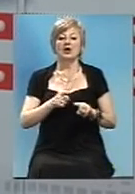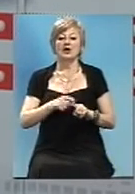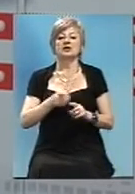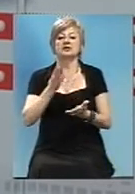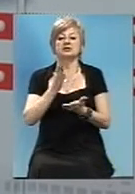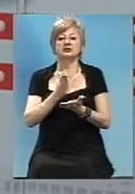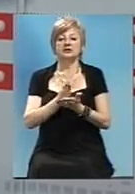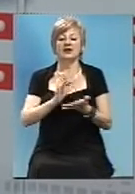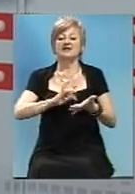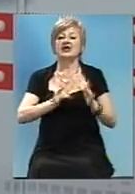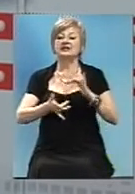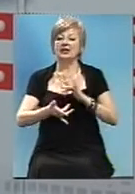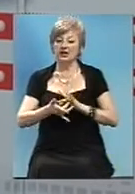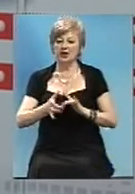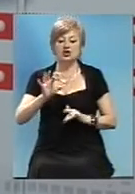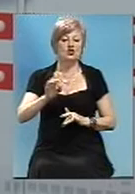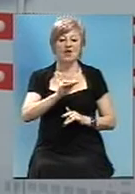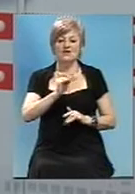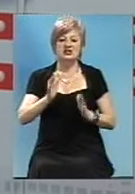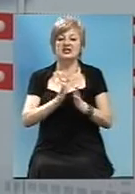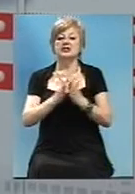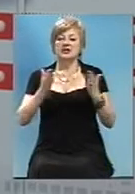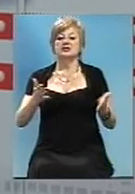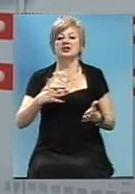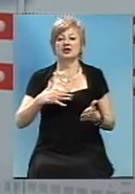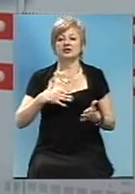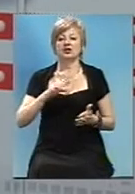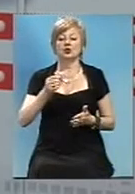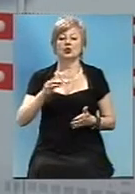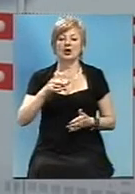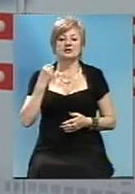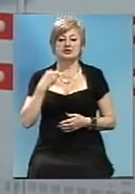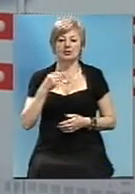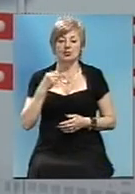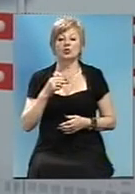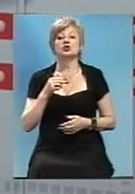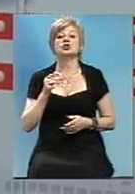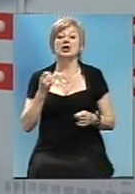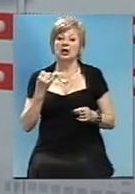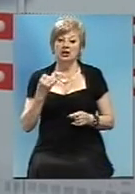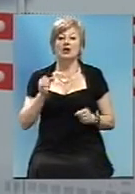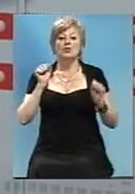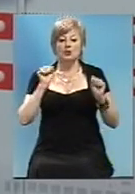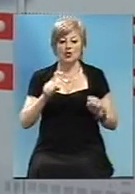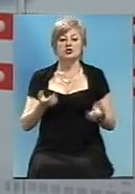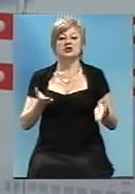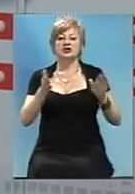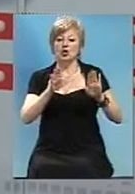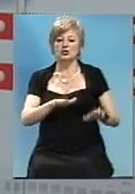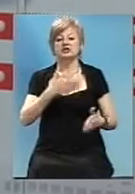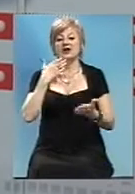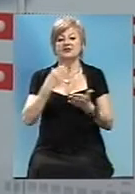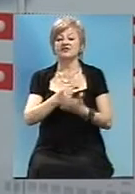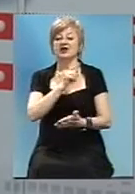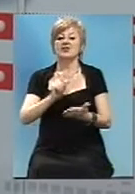трансляція в інтернеті на офіційній сторінці нашого каналу «ЮА Запоріжжя» у Фейсбук. І ви можете залишити свої